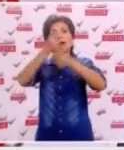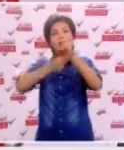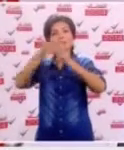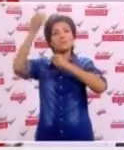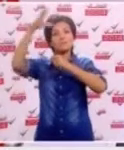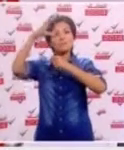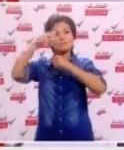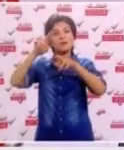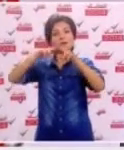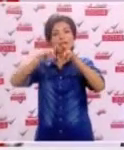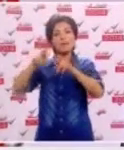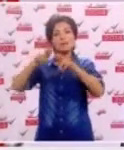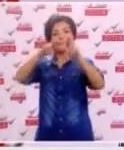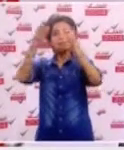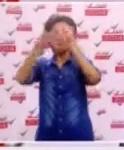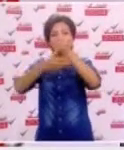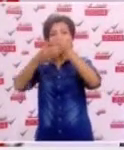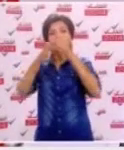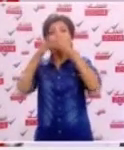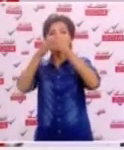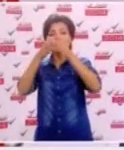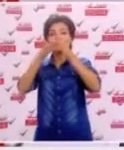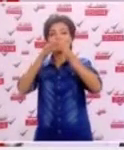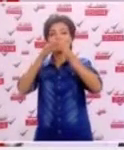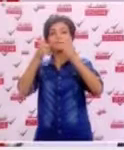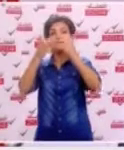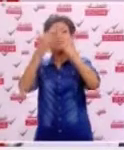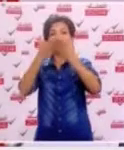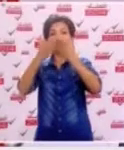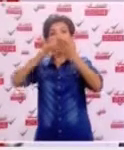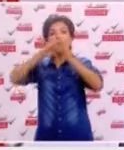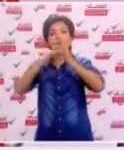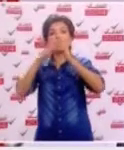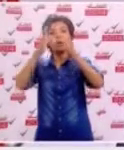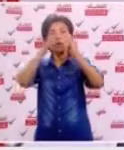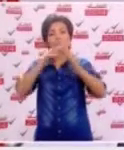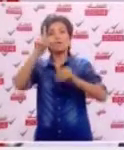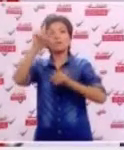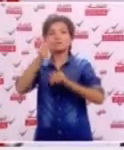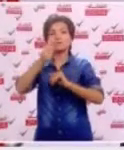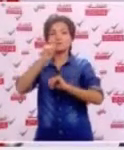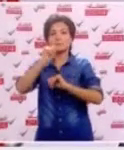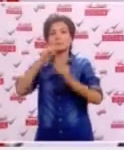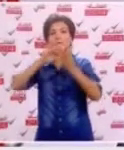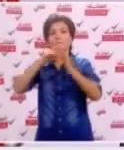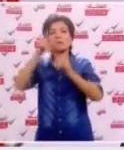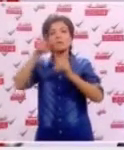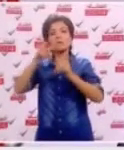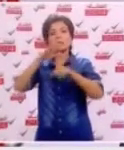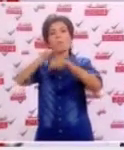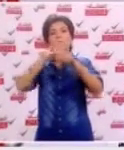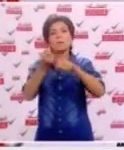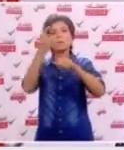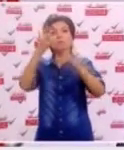وتعبيد المسالك الفلاحية المطالبة بتزويد مختلف تجمعات سكنية بالماء الصراع للشراب تصوروا في القروان